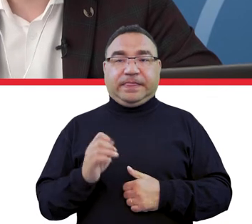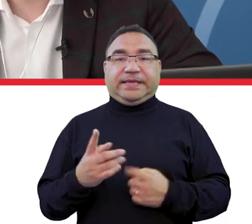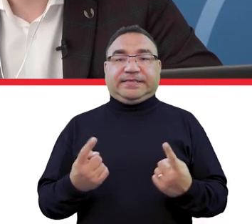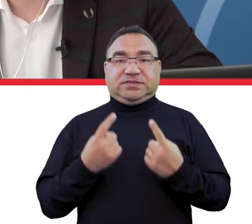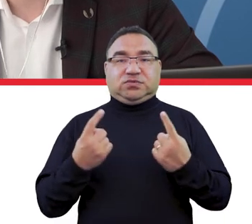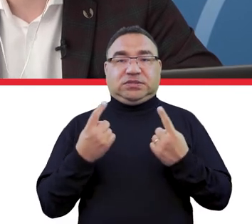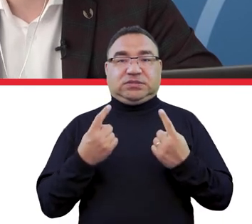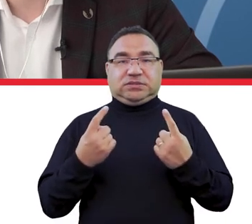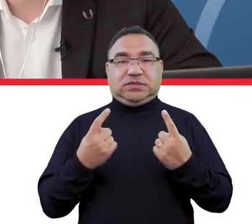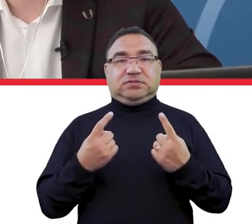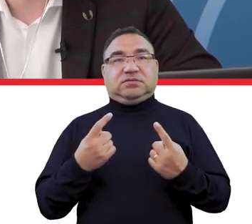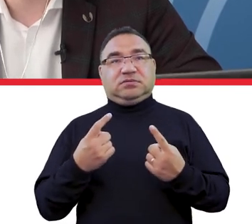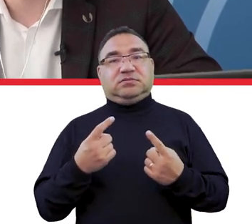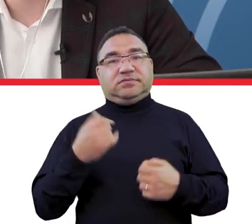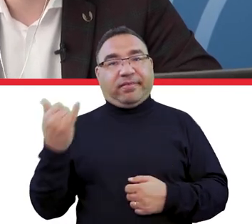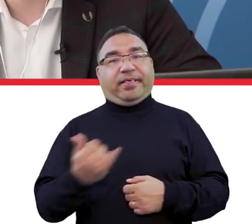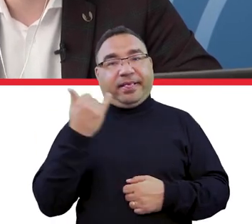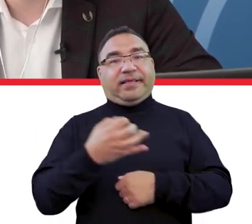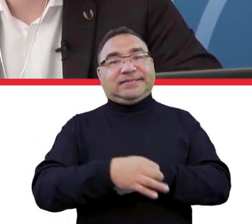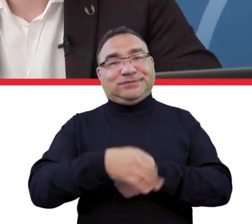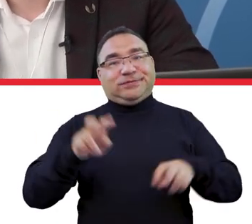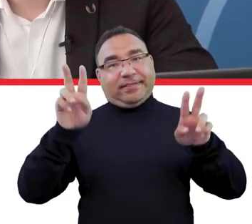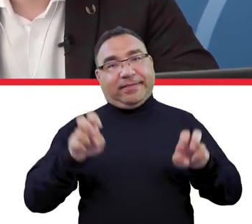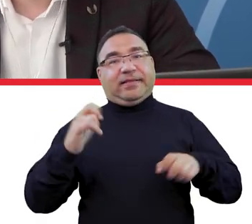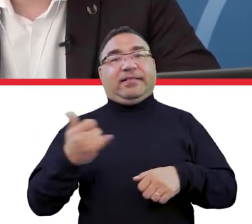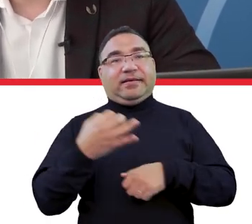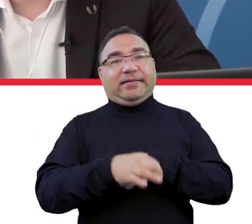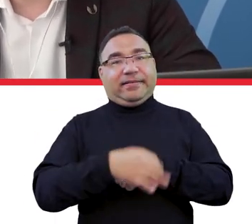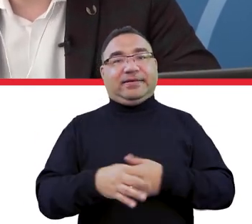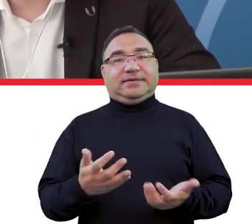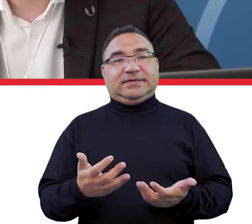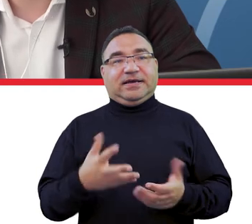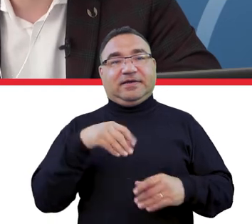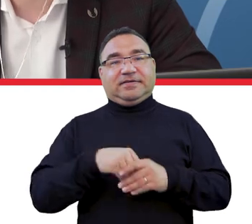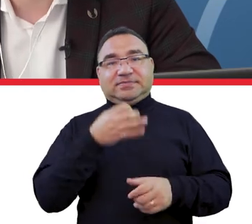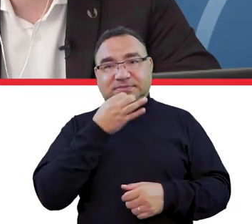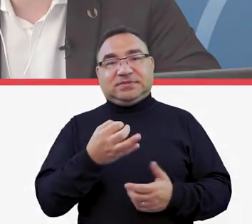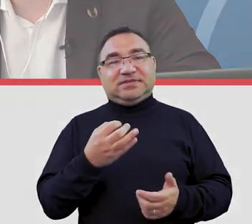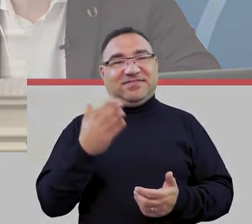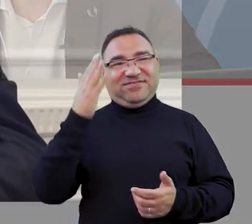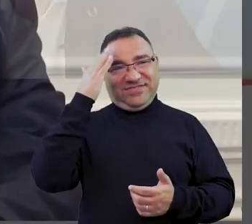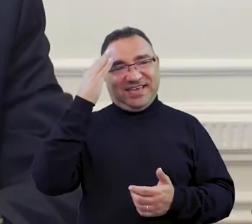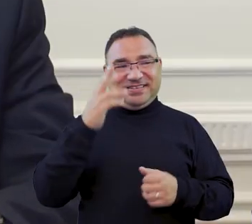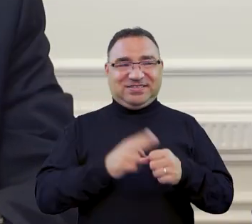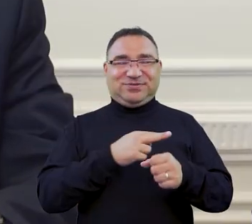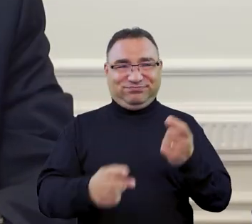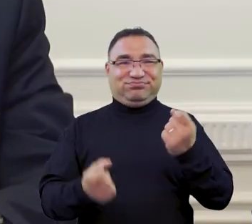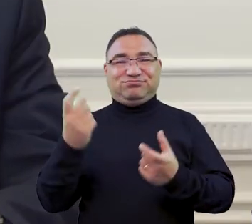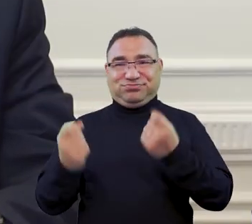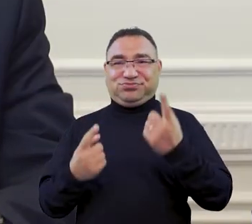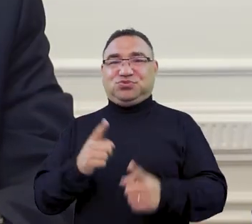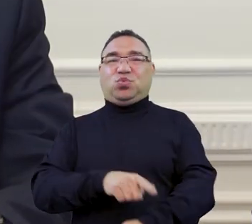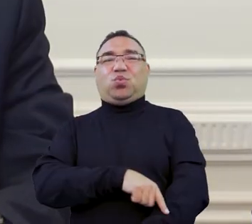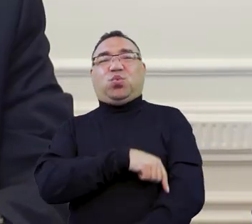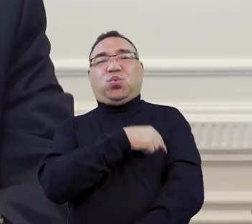że ten syndrom wiecznych studentów jest. nawet samo pytanie zawiera. W związku z tym te ograniczenia się